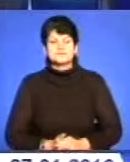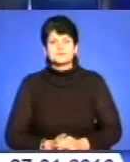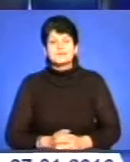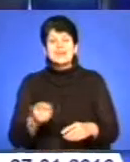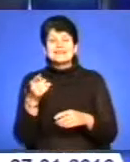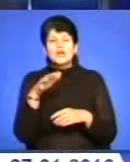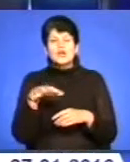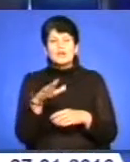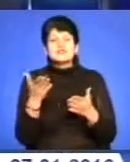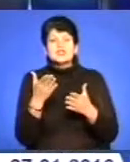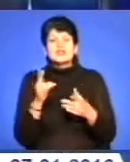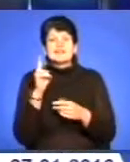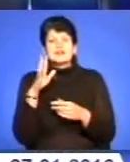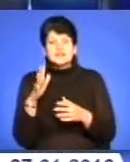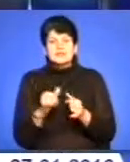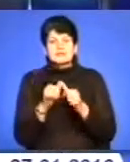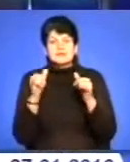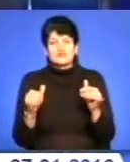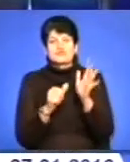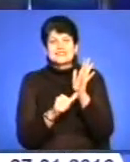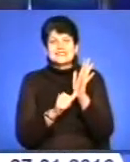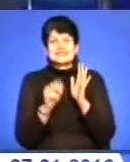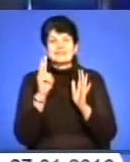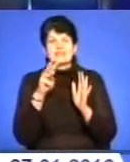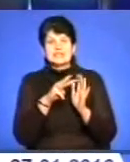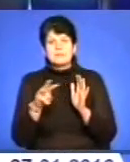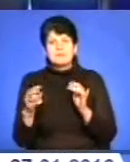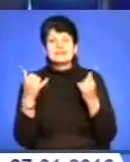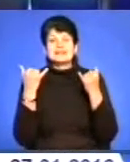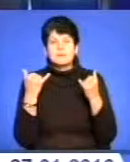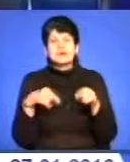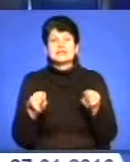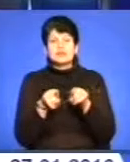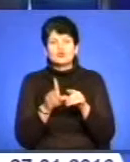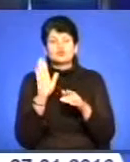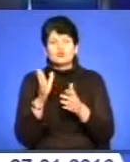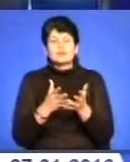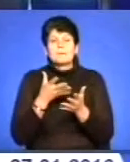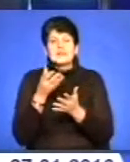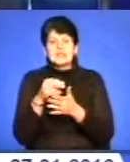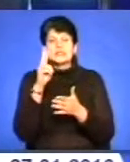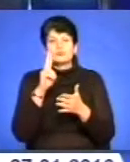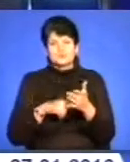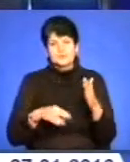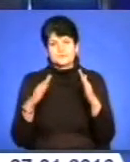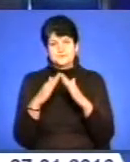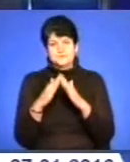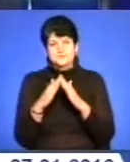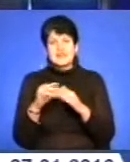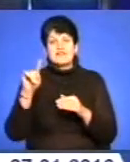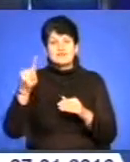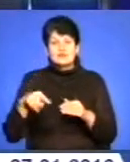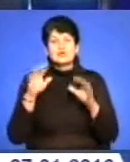Тернополяни, чиї квартири перевищують площу у 60 квадратних метрів, відтепер також сплачуватимуть податок на нерухомість. На вимогу